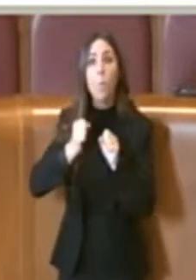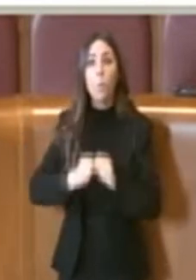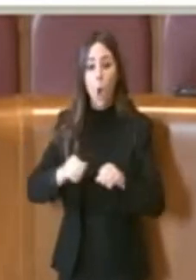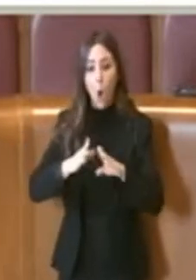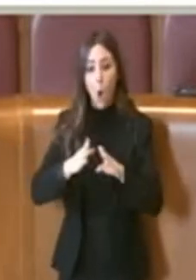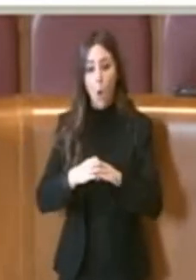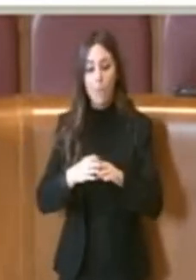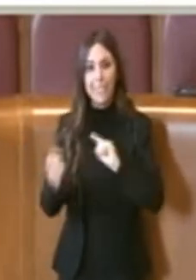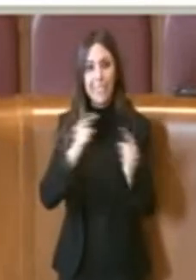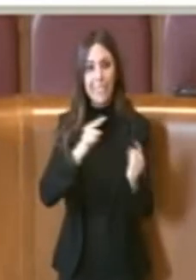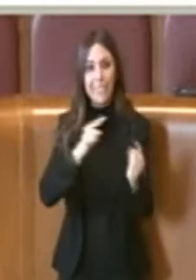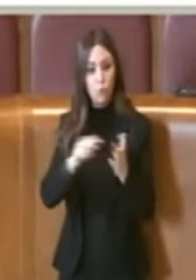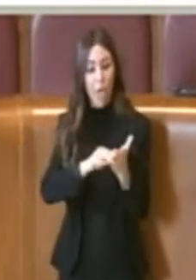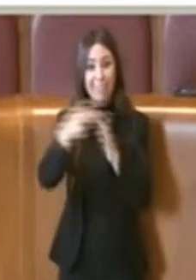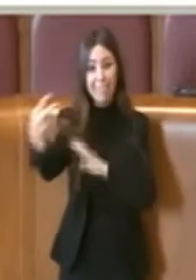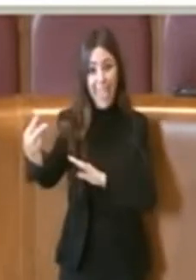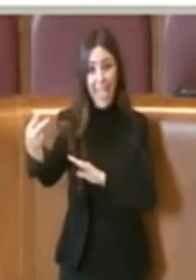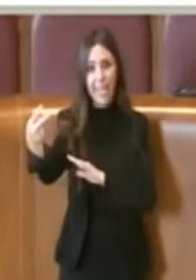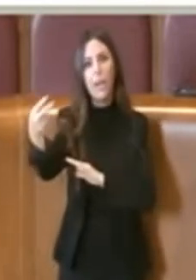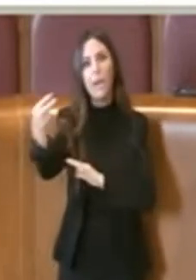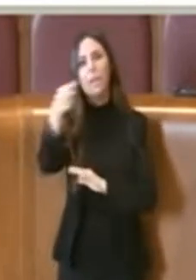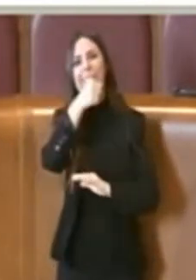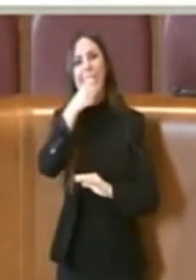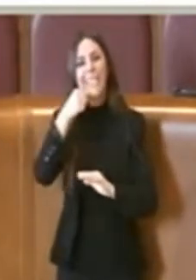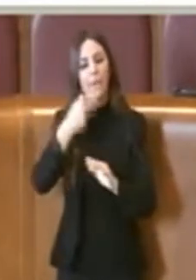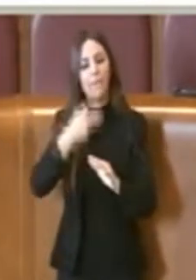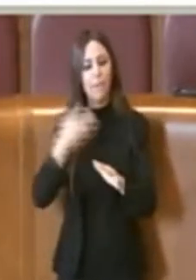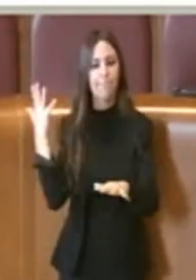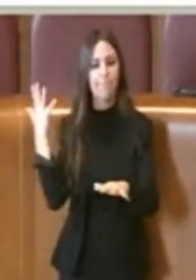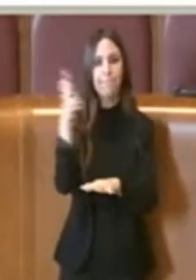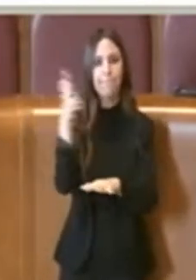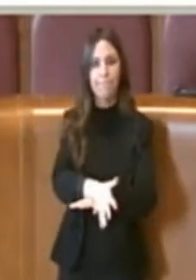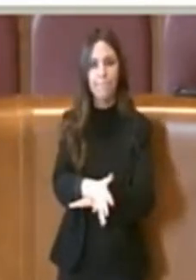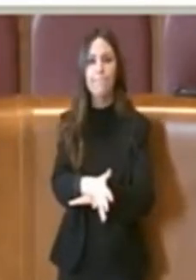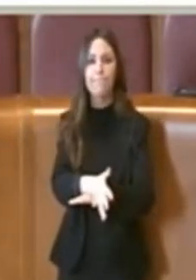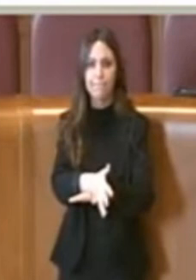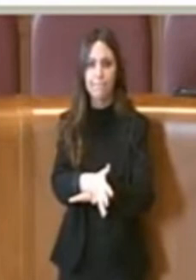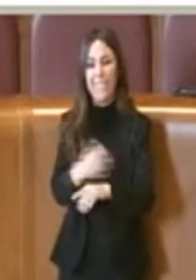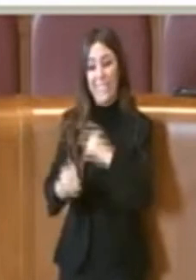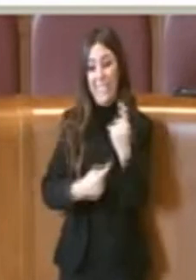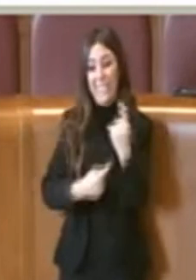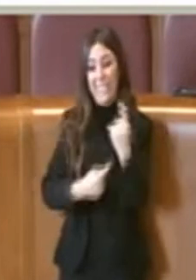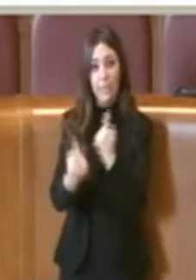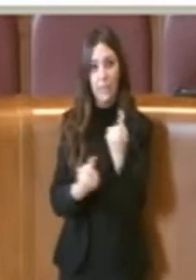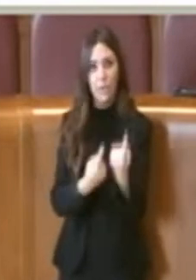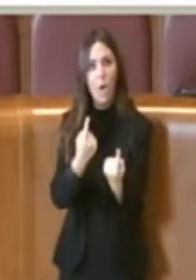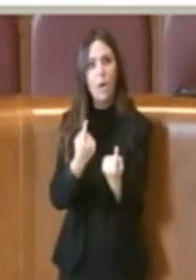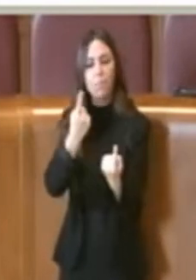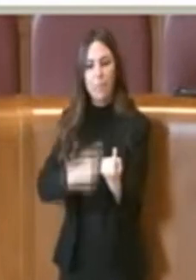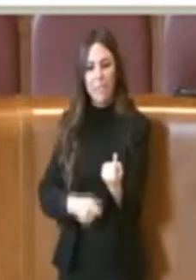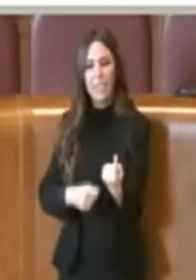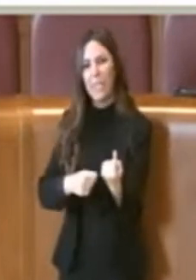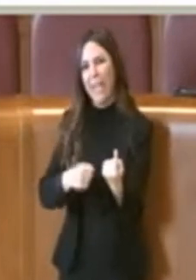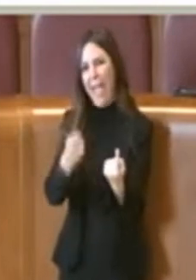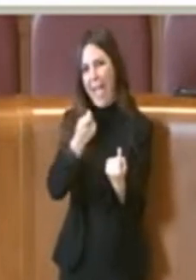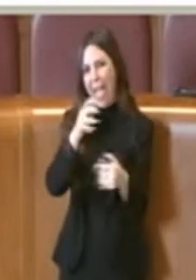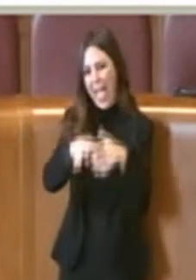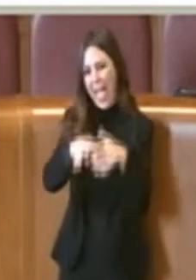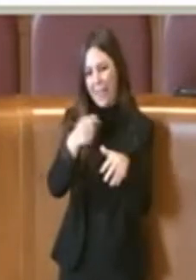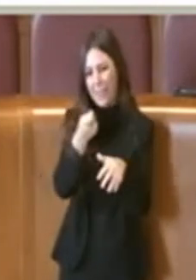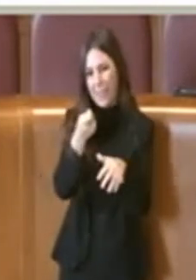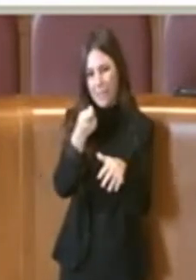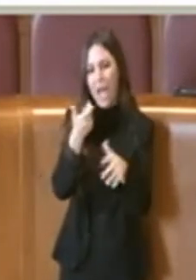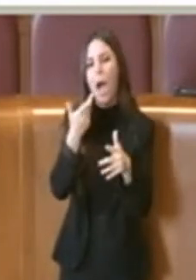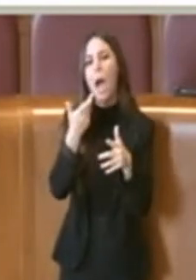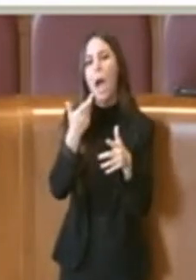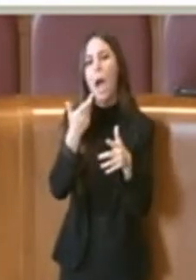un tavolo tecnico per cercare di intervenire su questo fenomeno che sta devastando ovviamente non